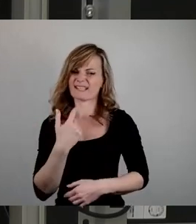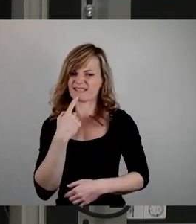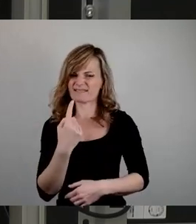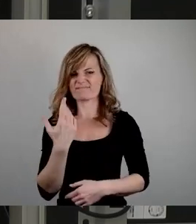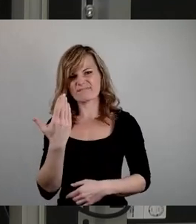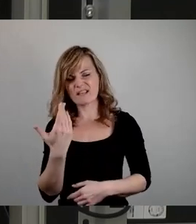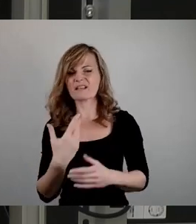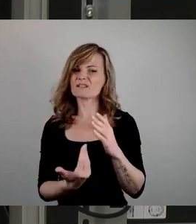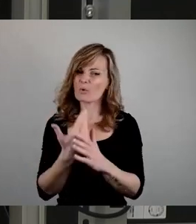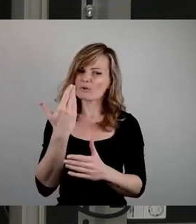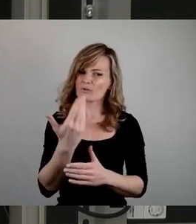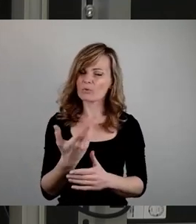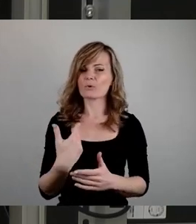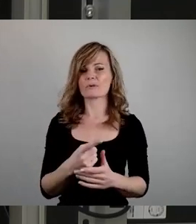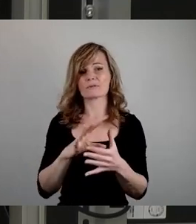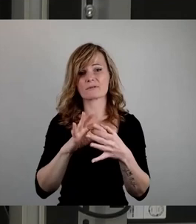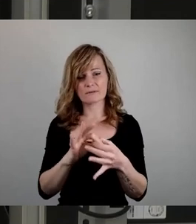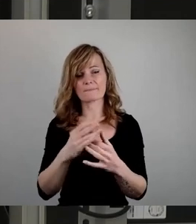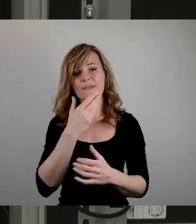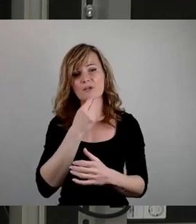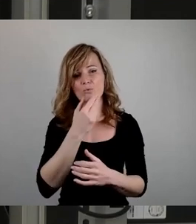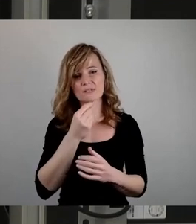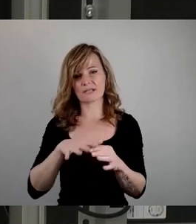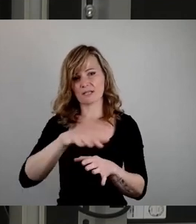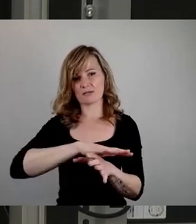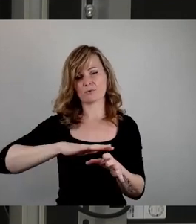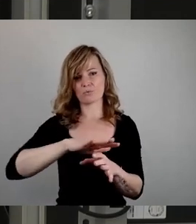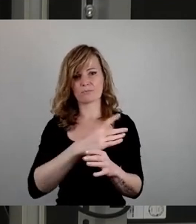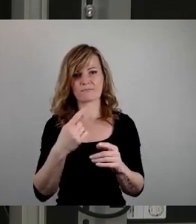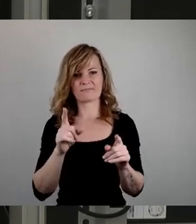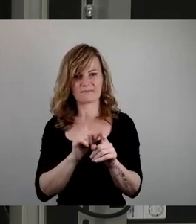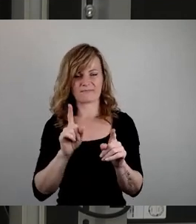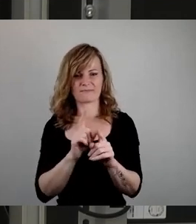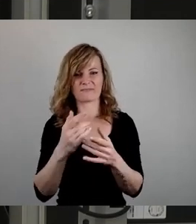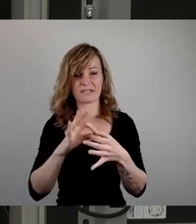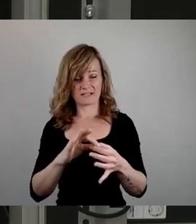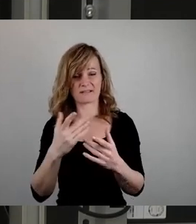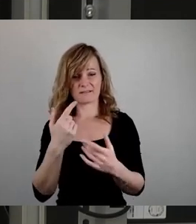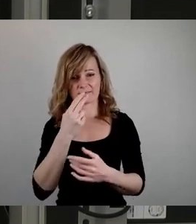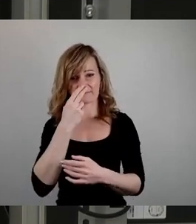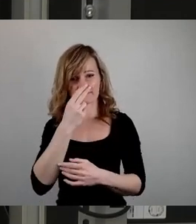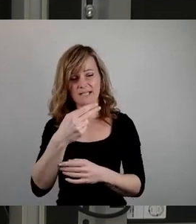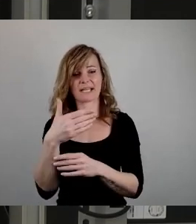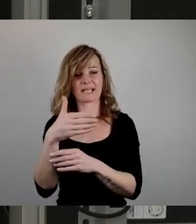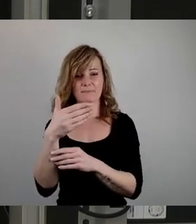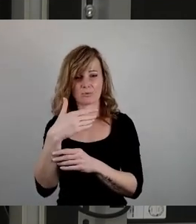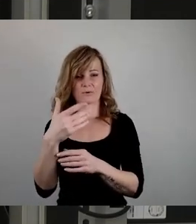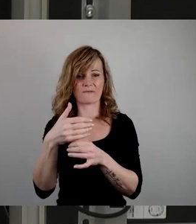Liberalisierung eines säkularisierten Judentums im Sinne einer suizidalen Refugee-Welcome-Regenbogenfahne-Kult.